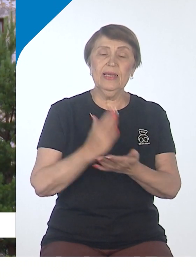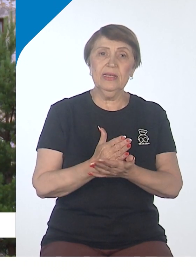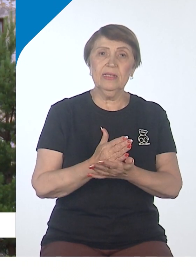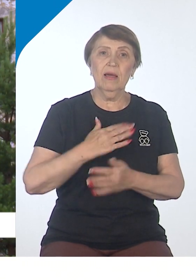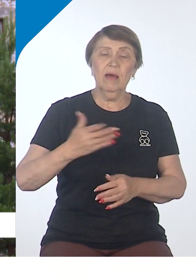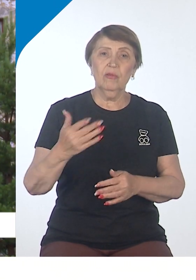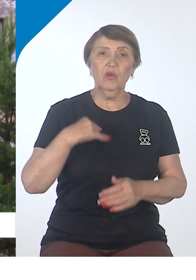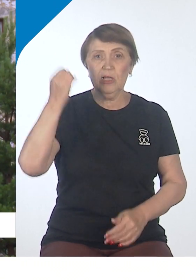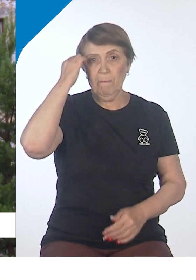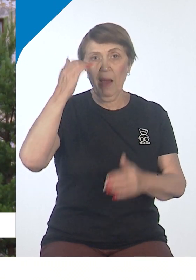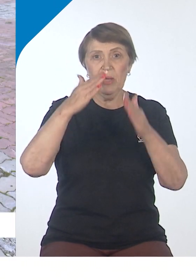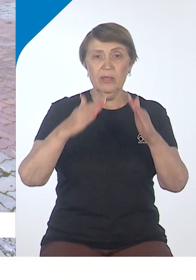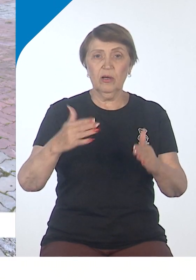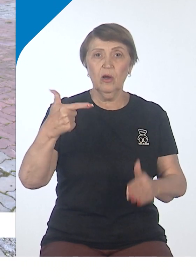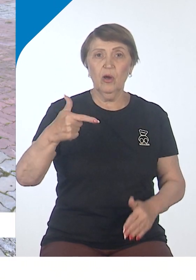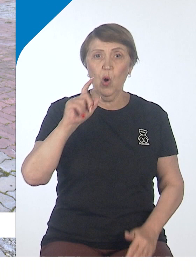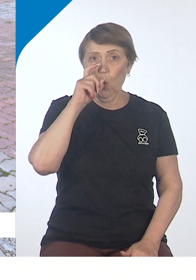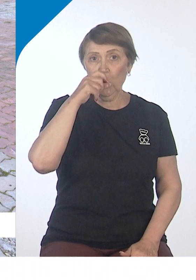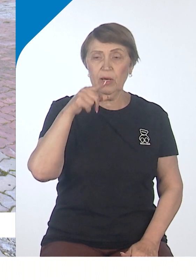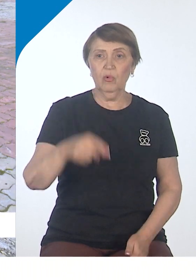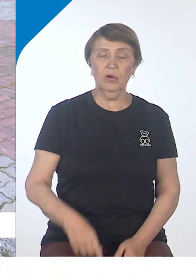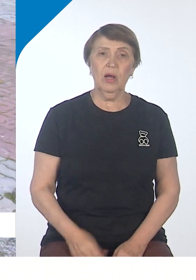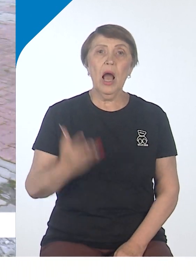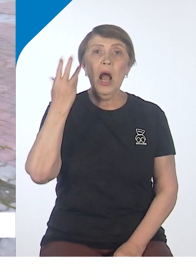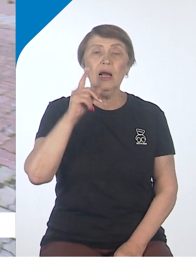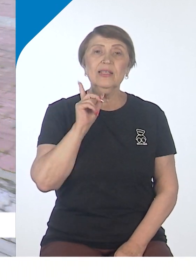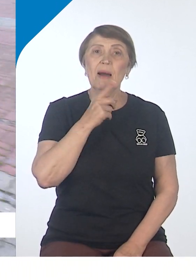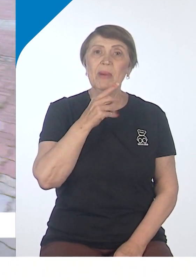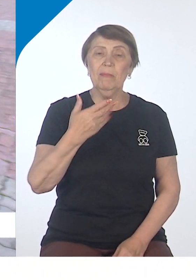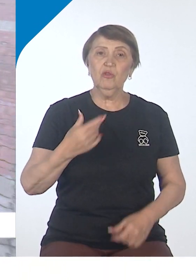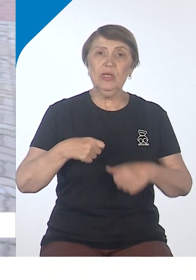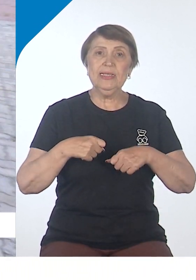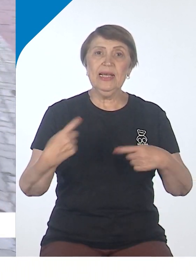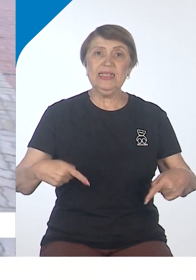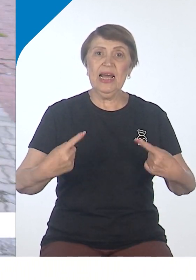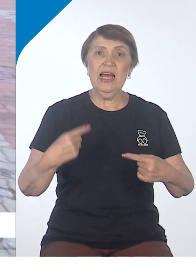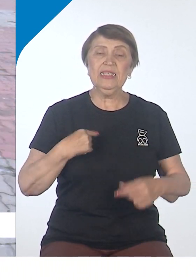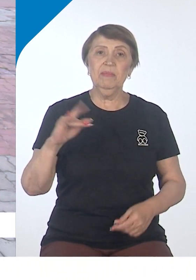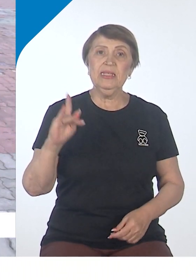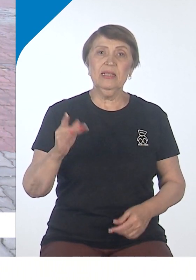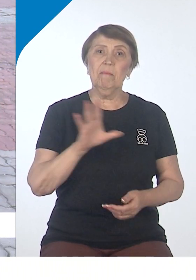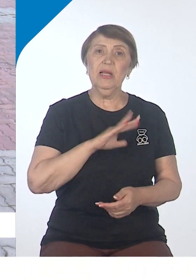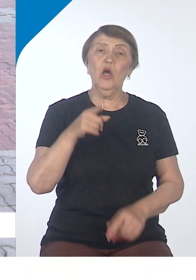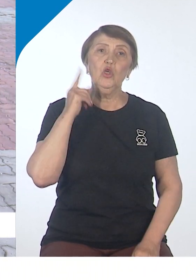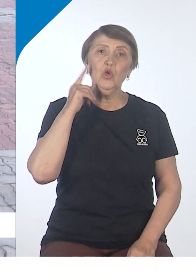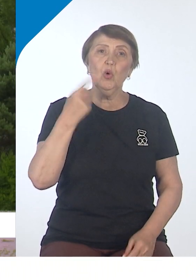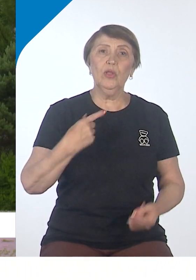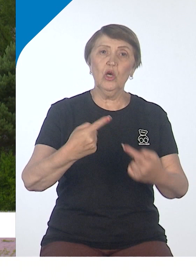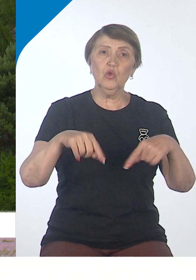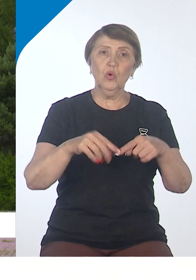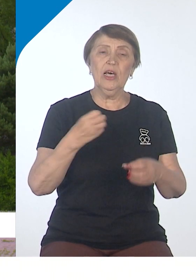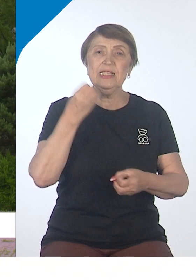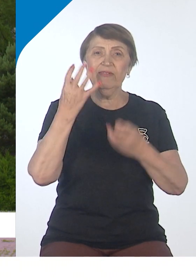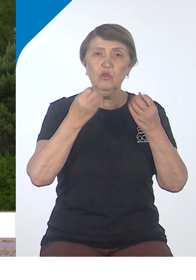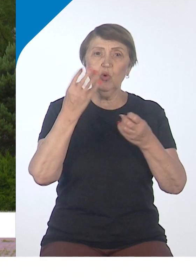Максиму Горькому. Стояли лавочки, когда мамы с колясками сидели. Были какие-то зеленые зоны. И, значит, цветочки